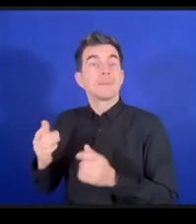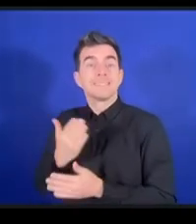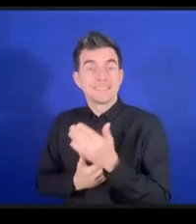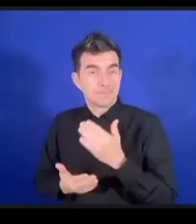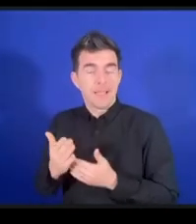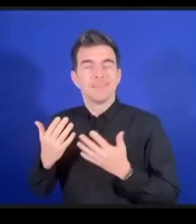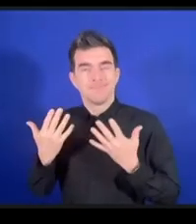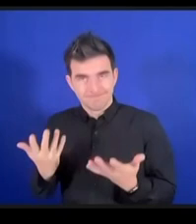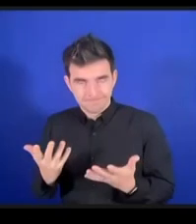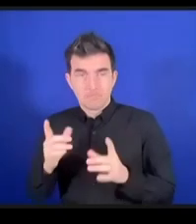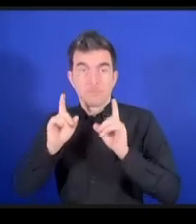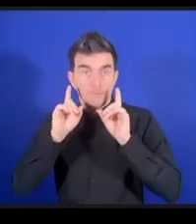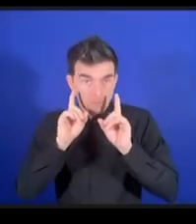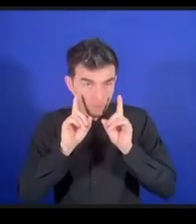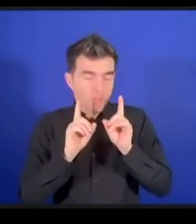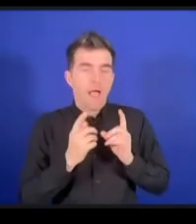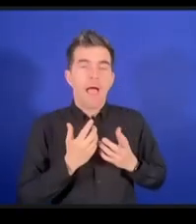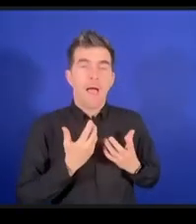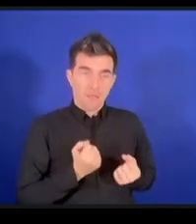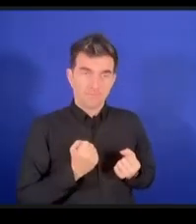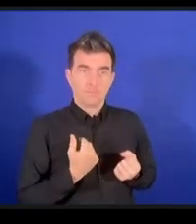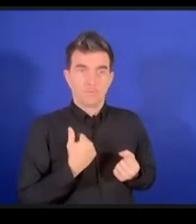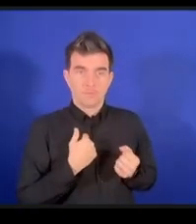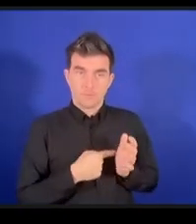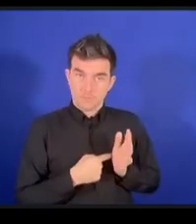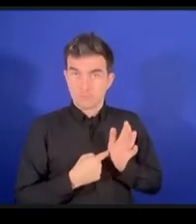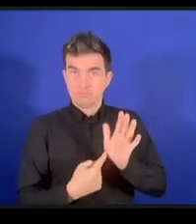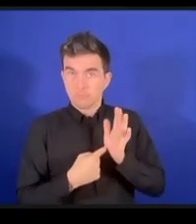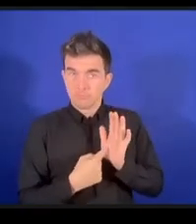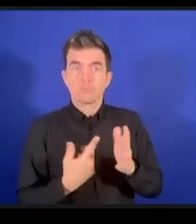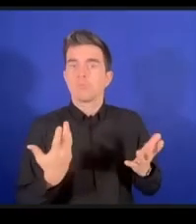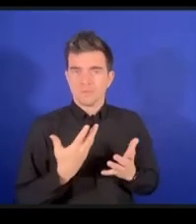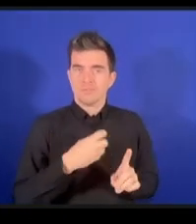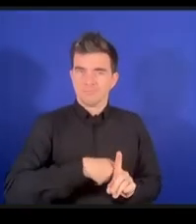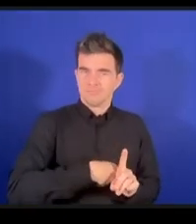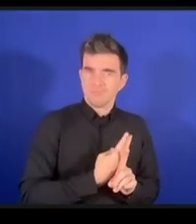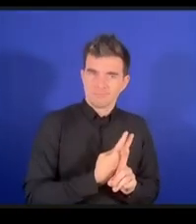のSDGがあるんですけれどもどのSDGにも具体的に